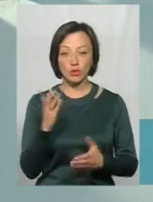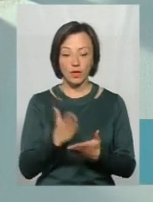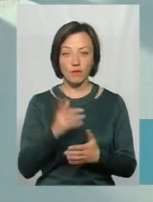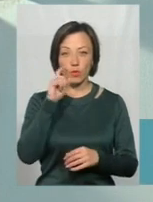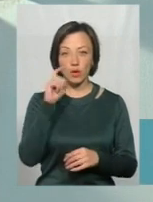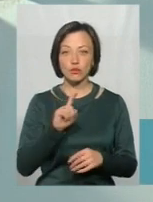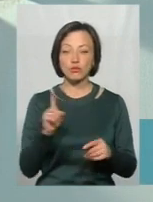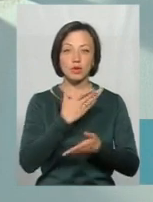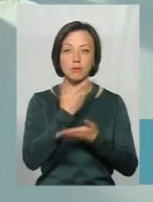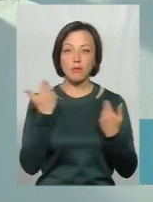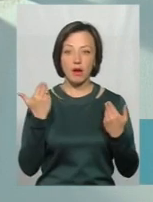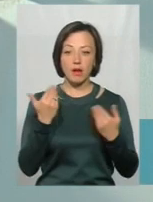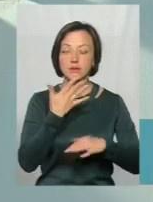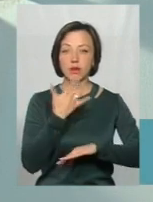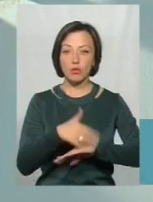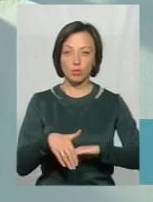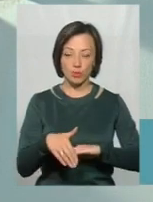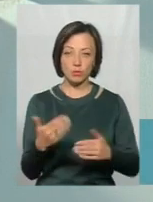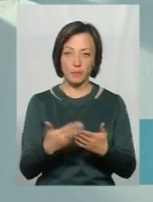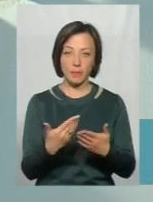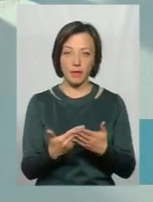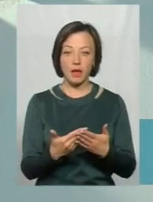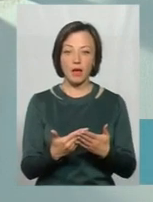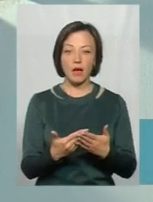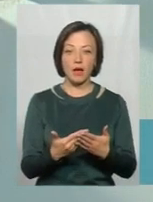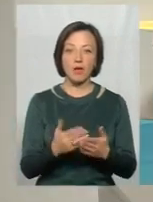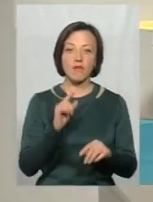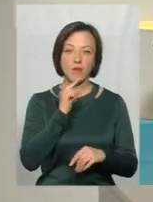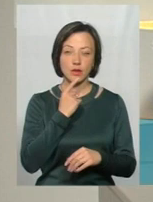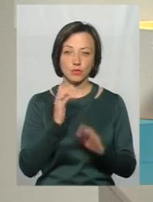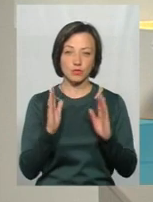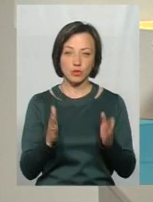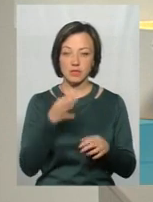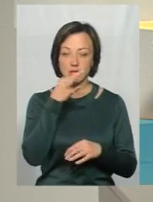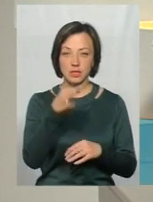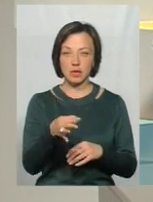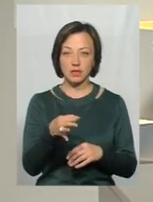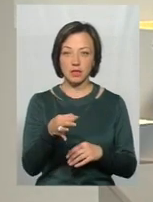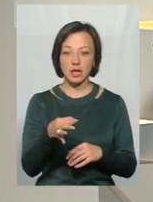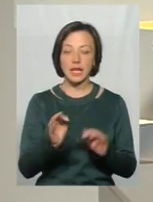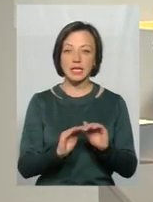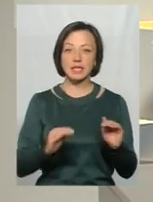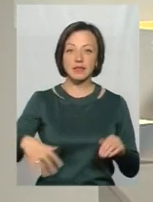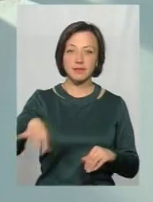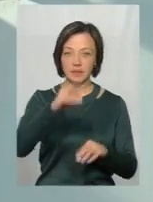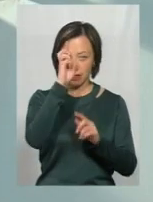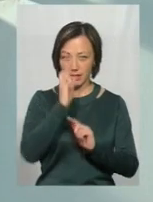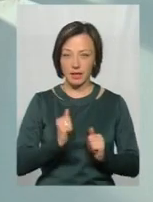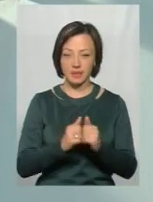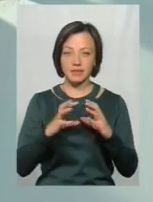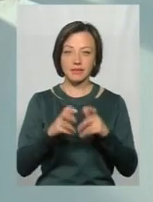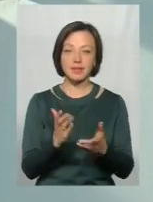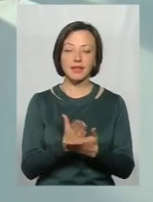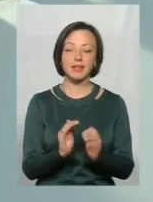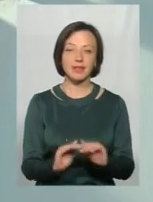Україні, чого нема за кордоном, то, ви знаєте, мабуть, буде важко. Адже діти в усіх країнах світу, вони і